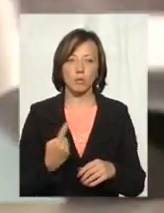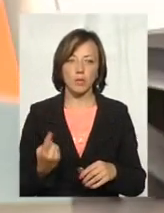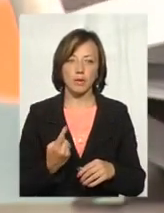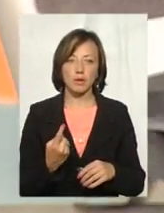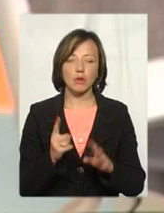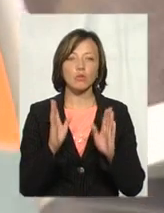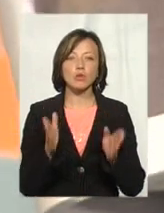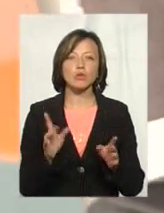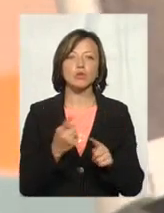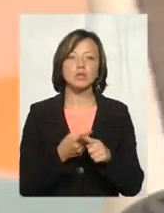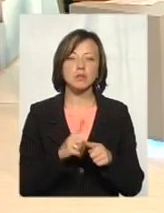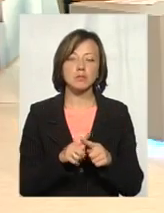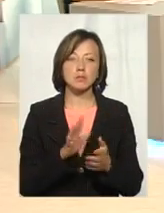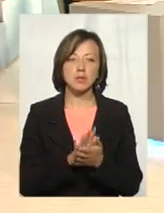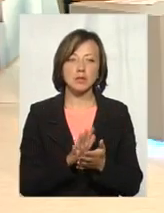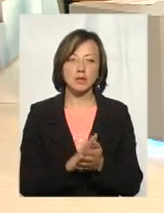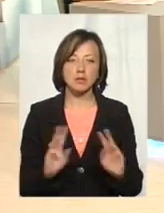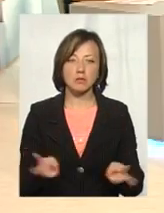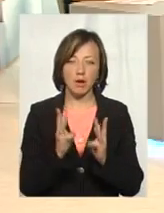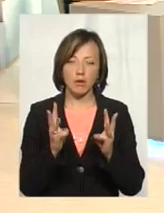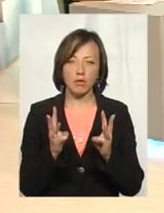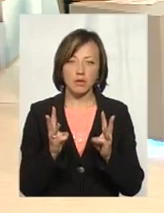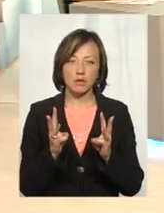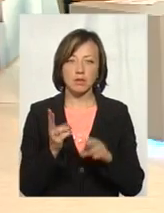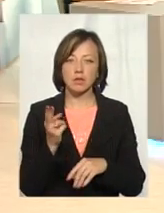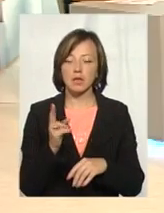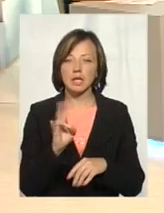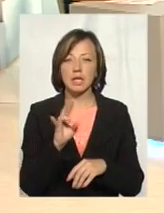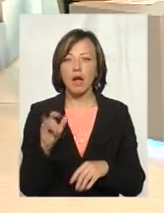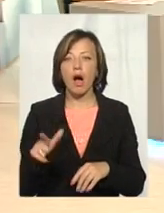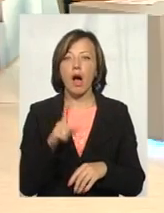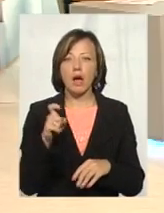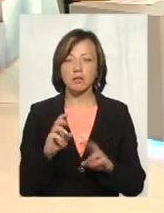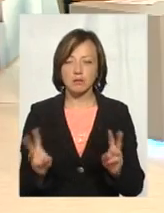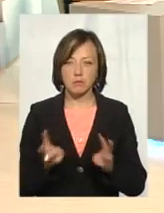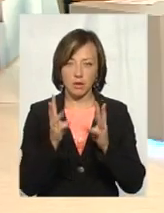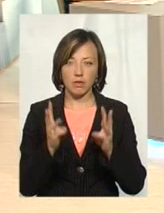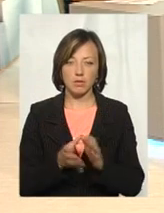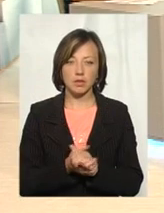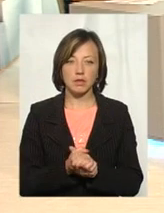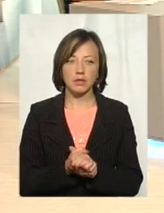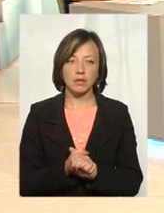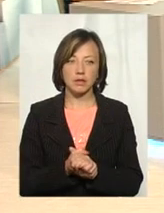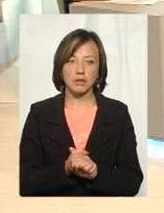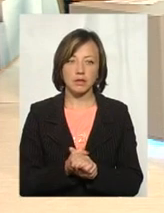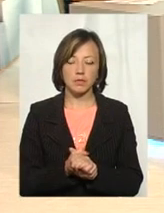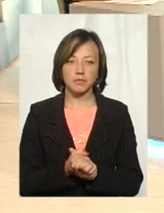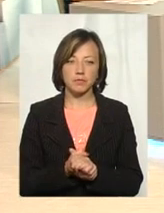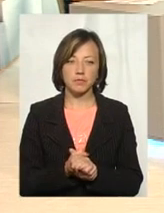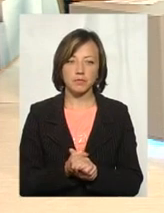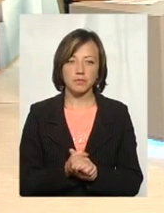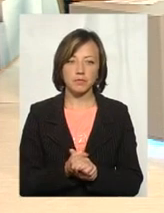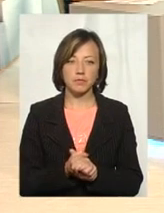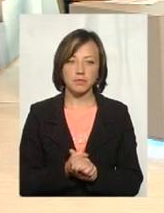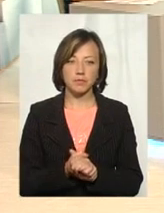Що з ним буде, з цим сміттям? Його будуть спалювати? Ні, газ буде спалювати. Газ. Це викачка газа. Ось ми